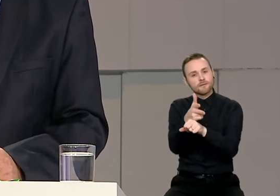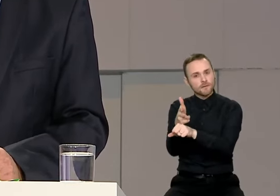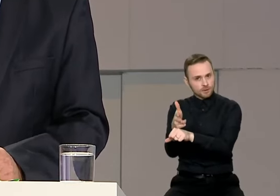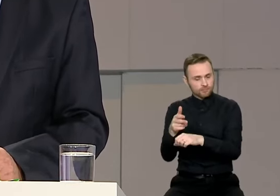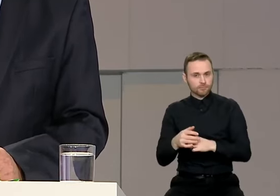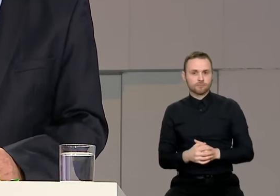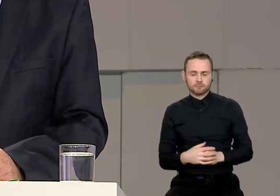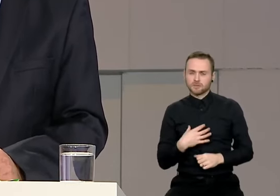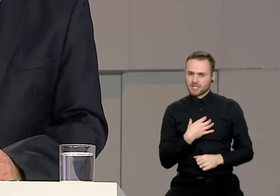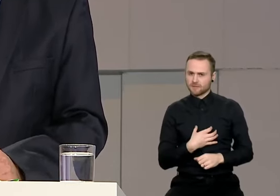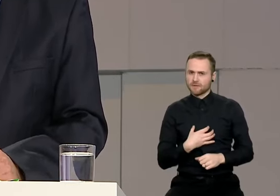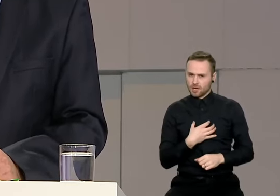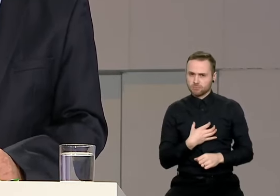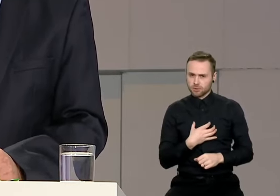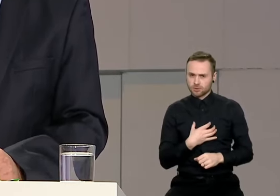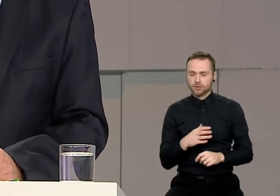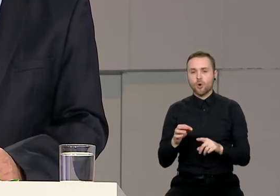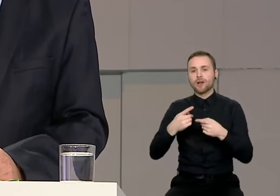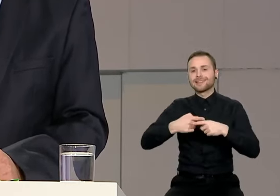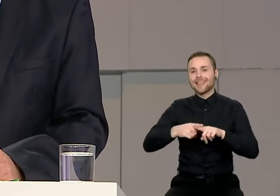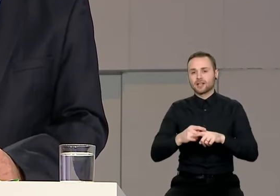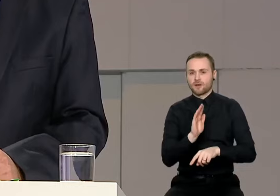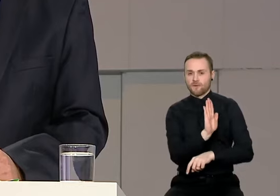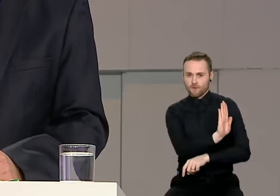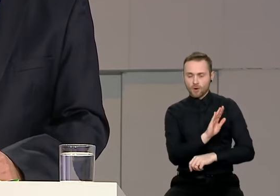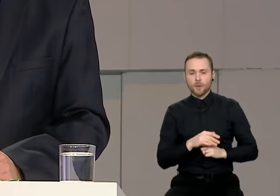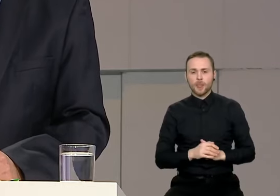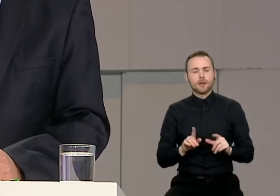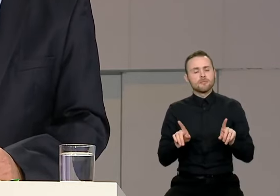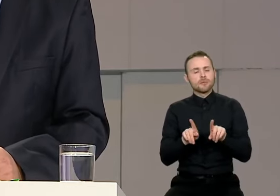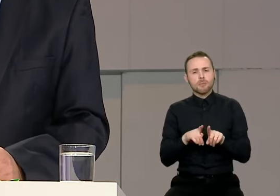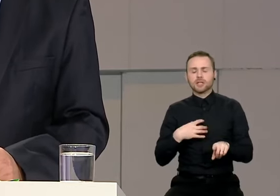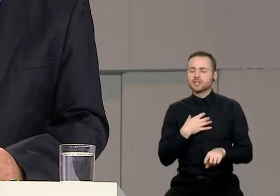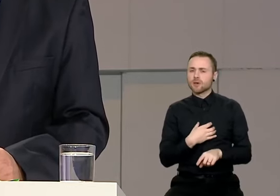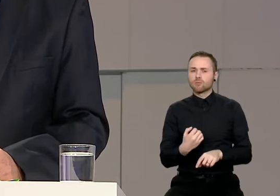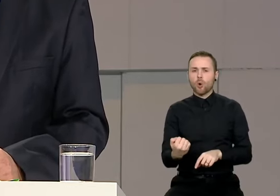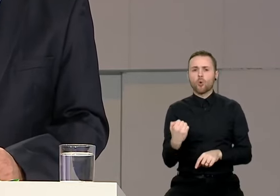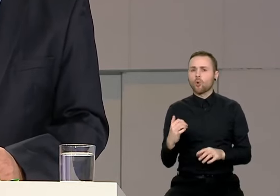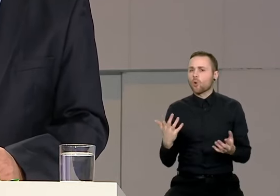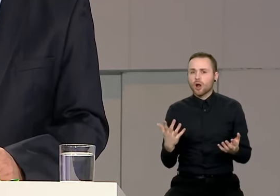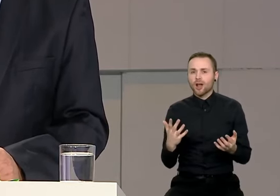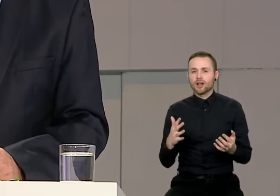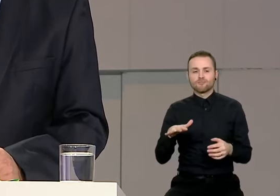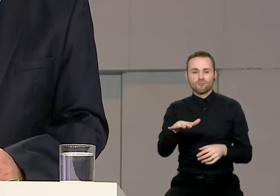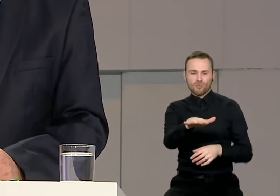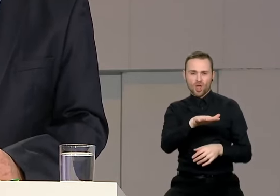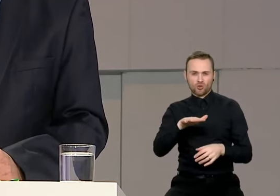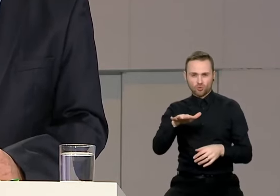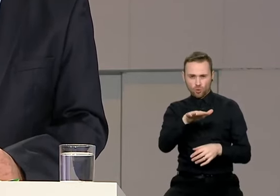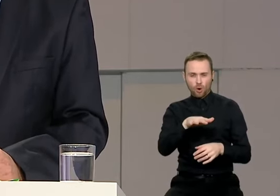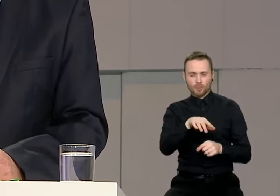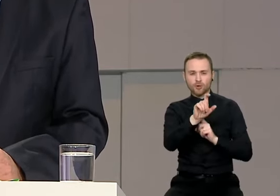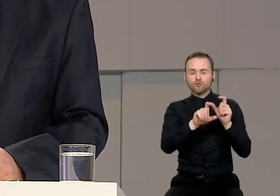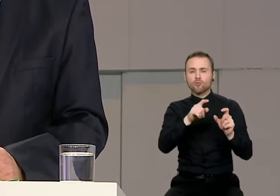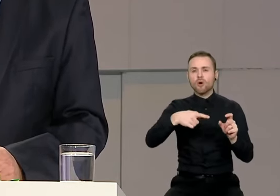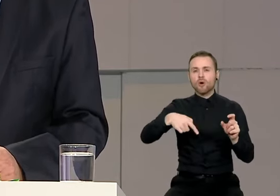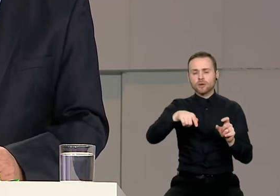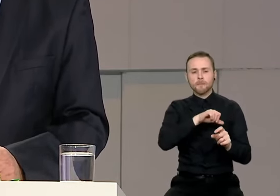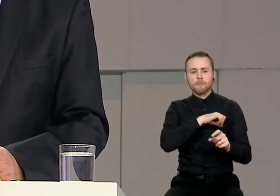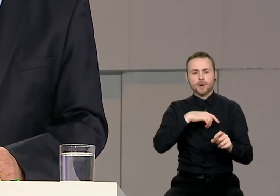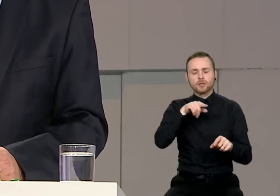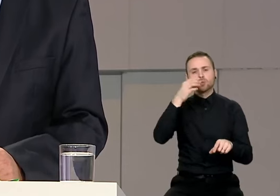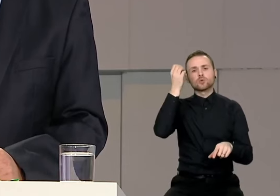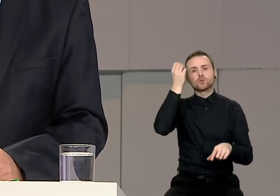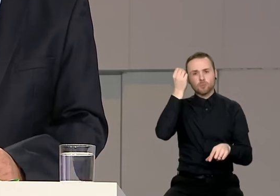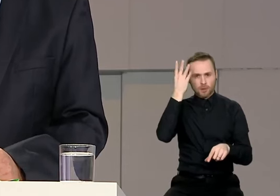svarbus. Medžiant tokį merą išrinkt. Bet matyt, ypatingai svarbus yra pačių bendruomenių suvokimas